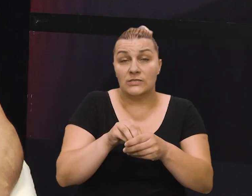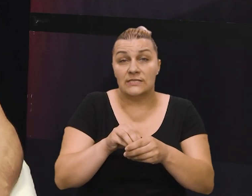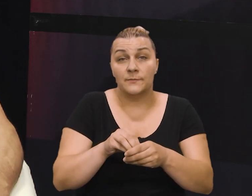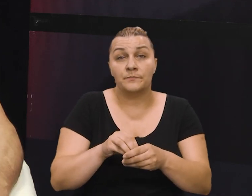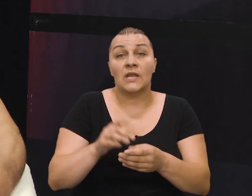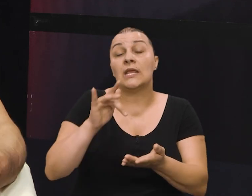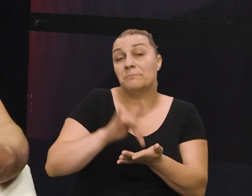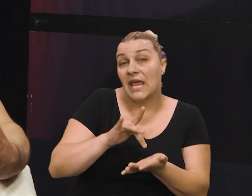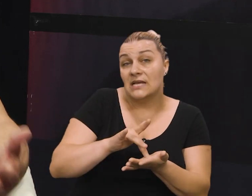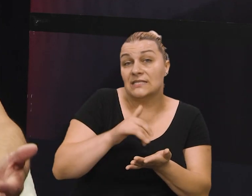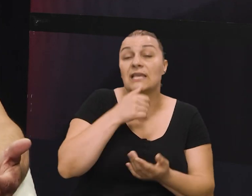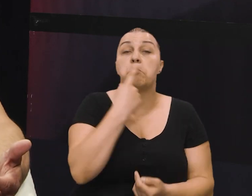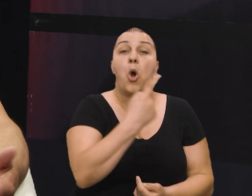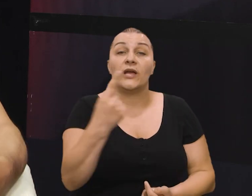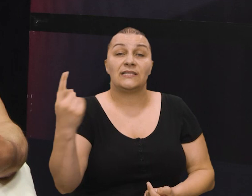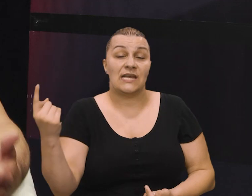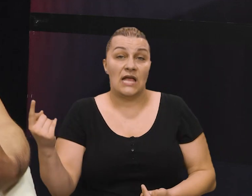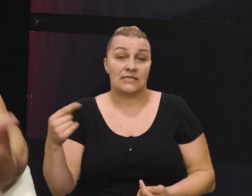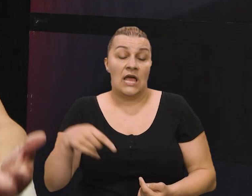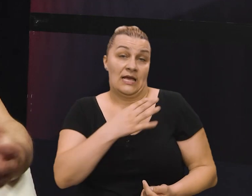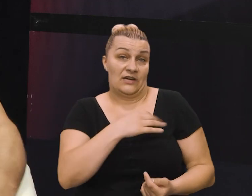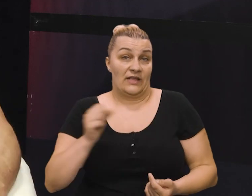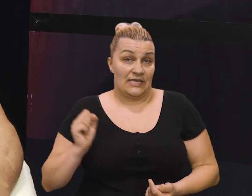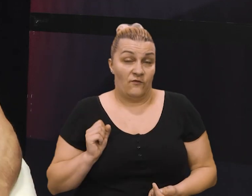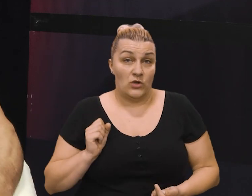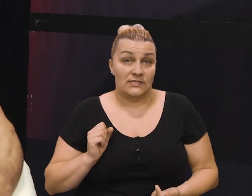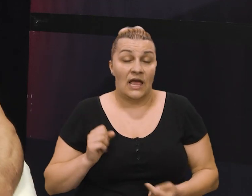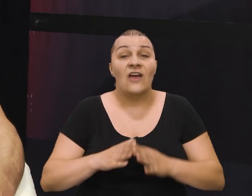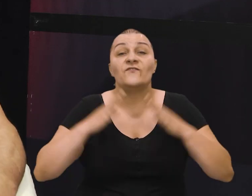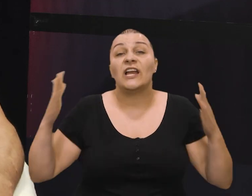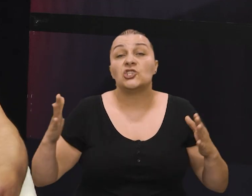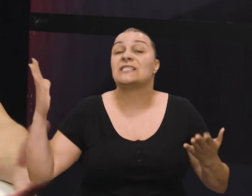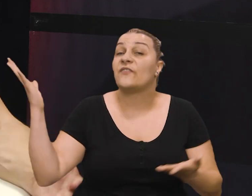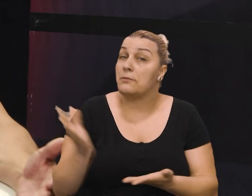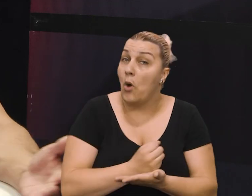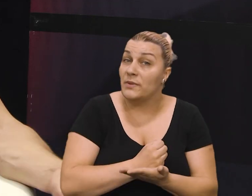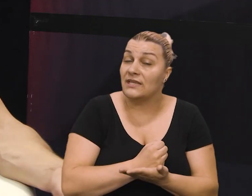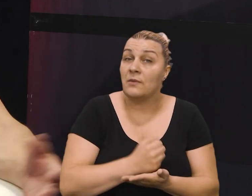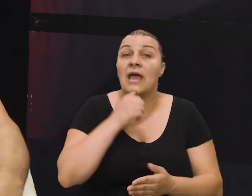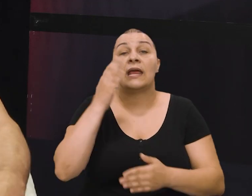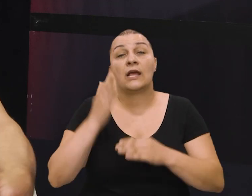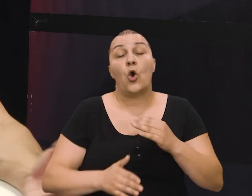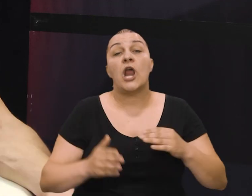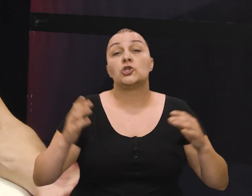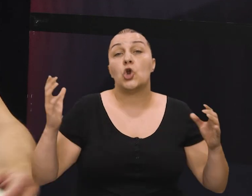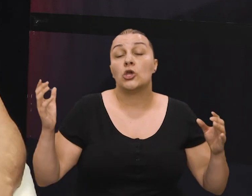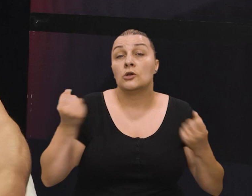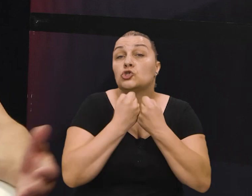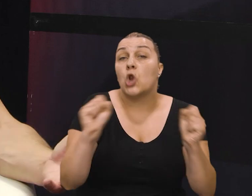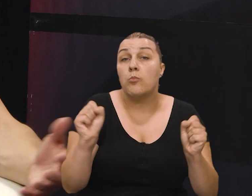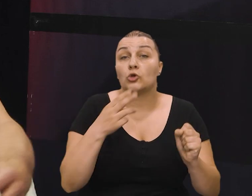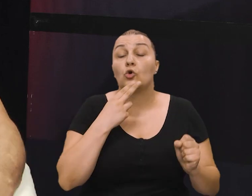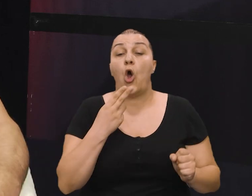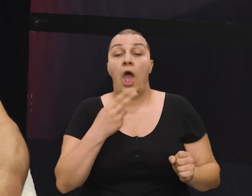kako mjesta, tako pojedinaca i postrojbi Hrvatske vojske u veličanstvenim pobjedama i konečnoj slobodi koju